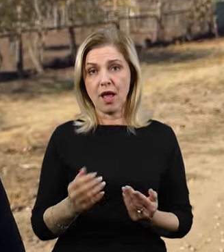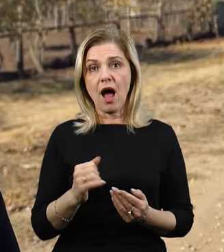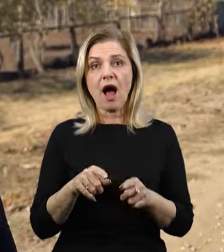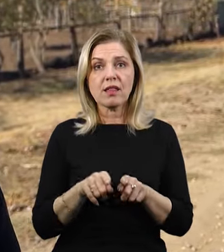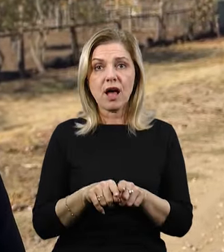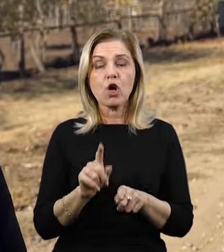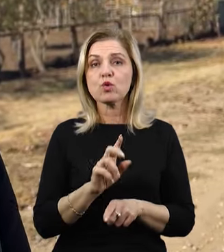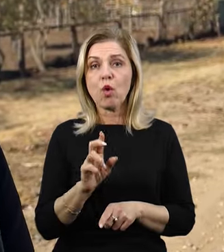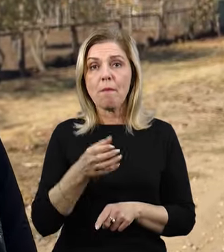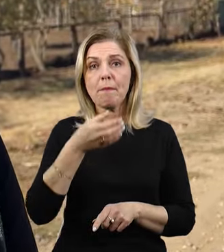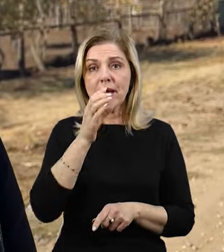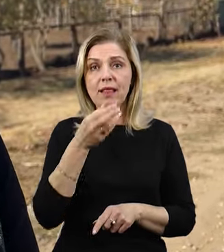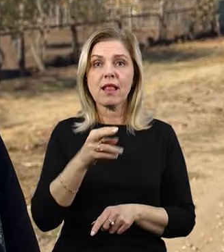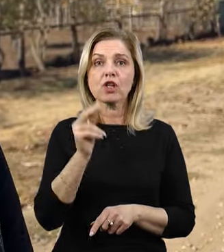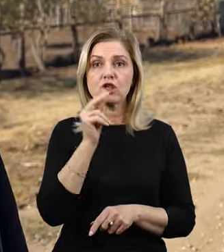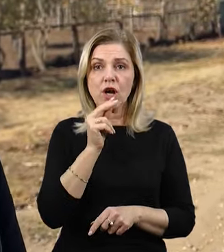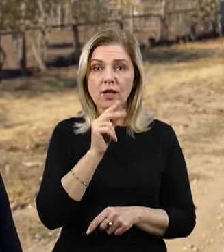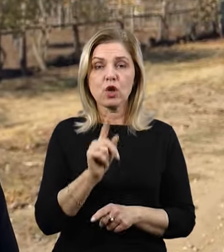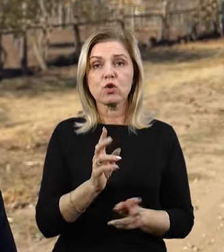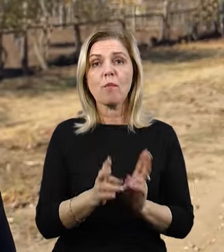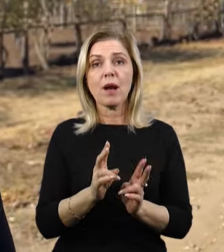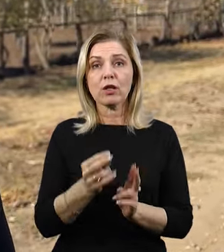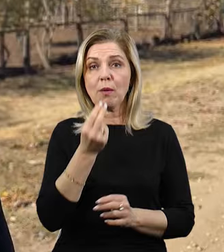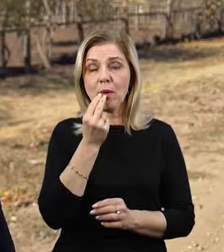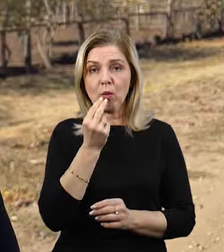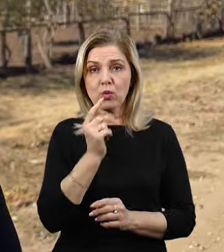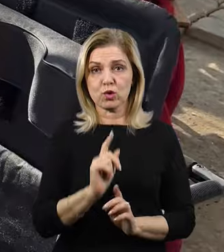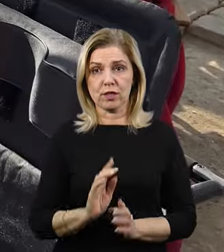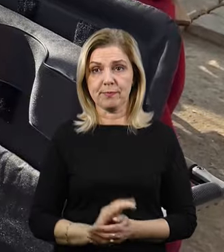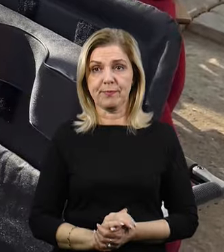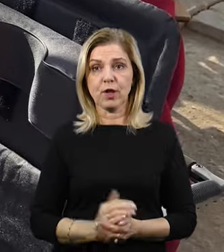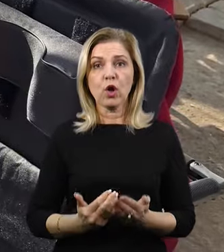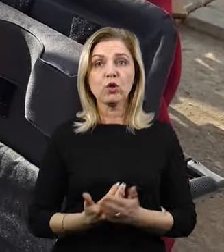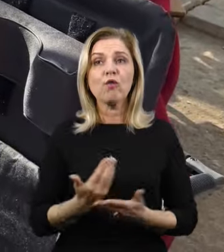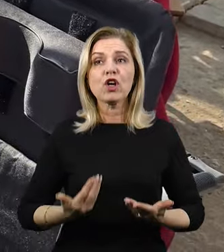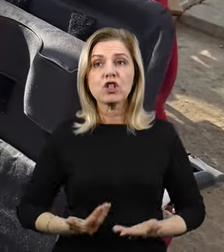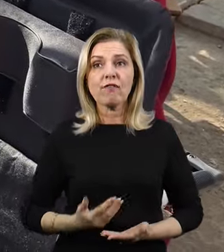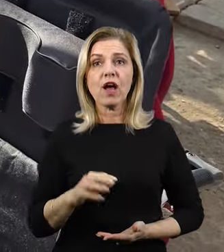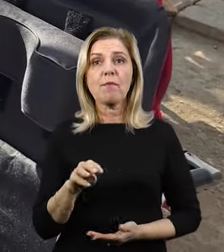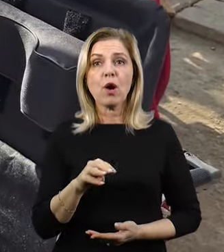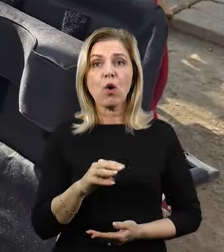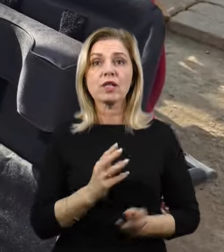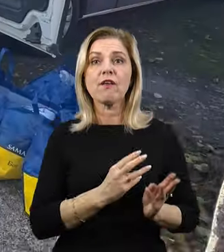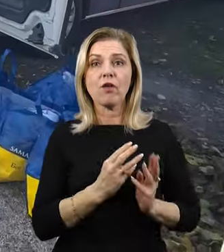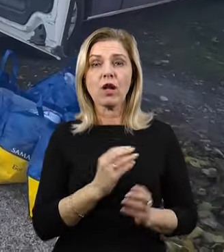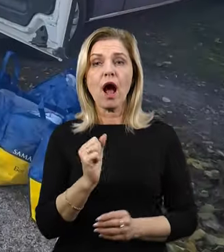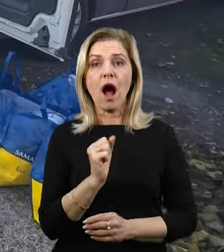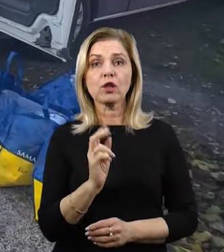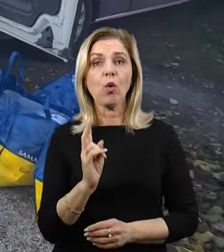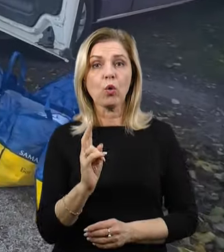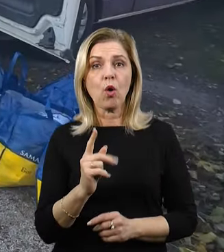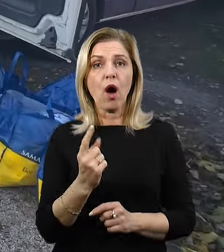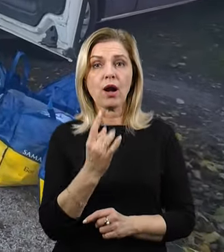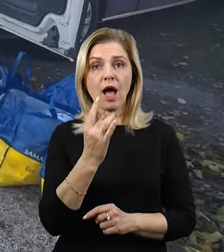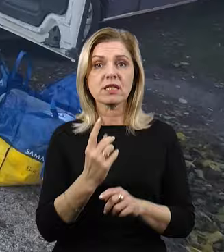щоб пити, для чая, щось приготувати, покушати таке. По нове життя, миколаївська волонтерка Анна Куркуріна раз у два